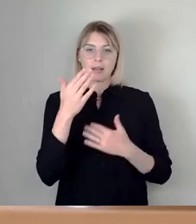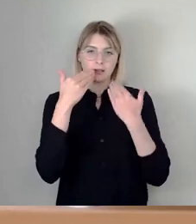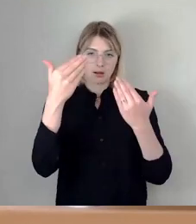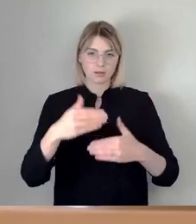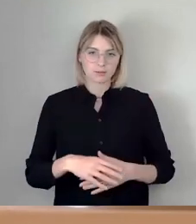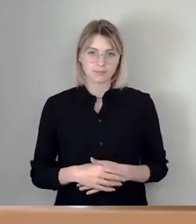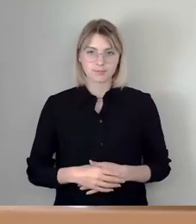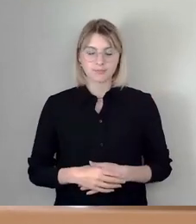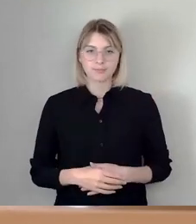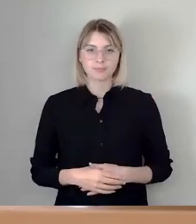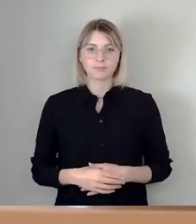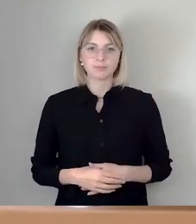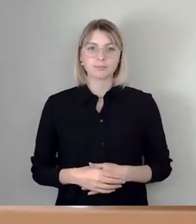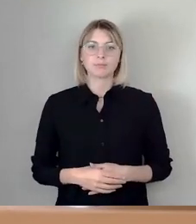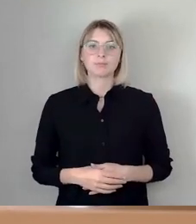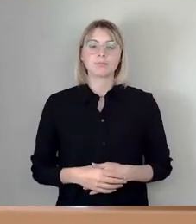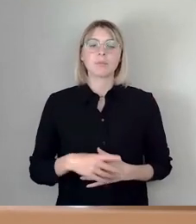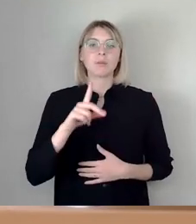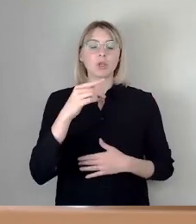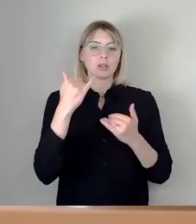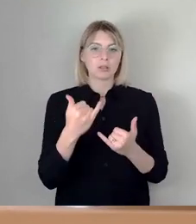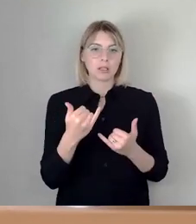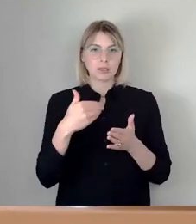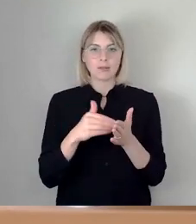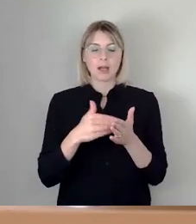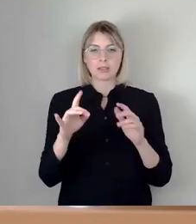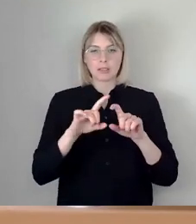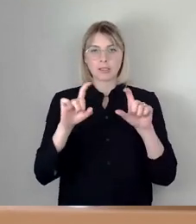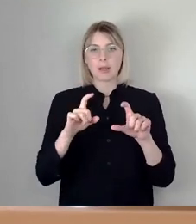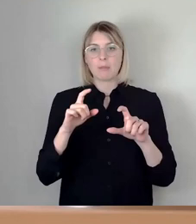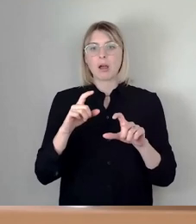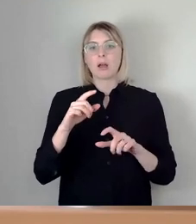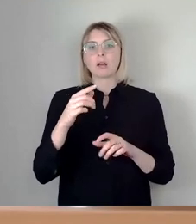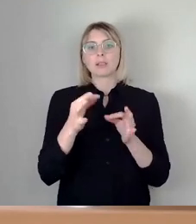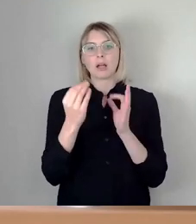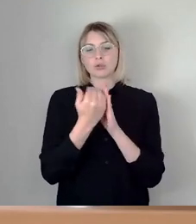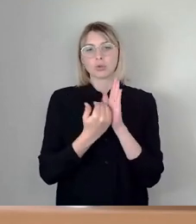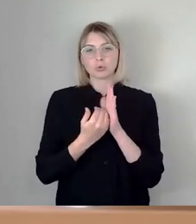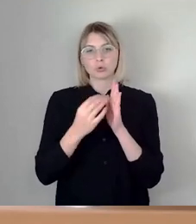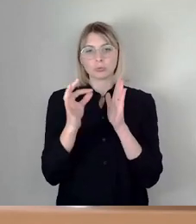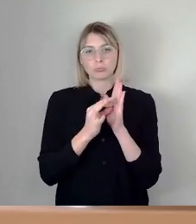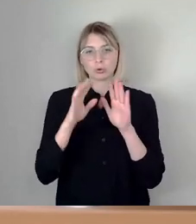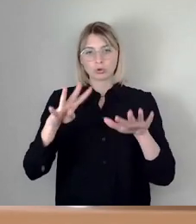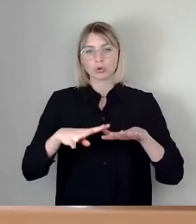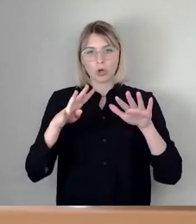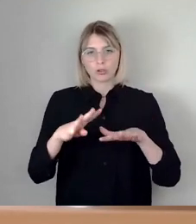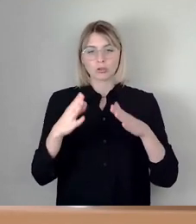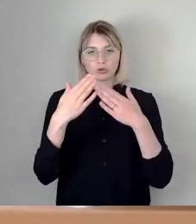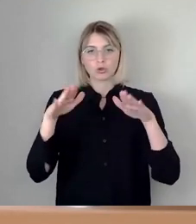Und wir machen weiter mit dem Top 19, Schloss Albrechtsberg, Instandsetzung Römisches Bad,